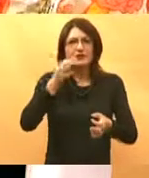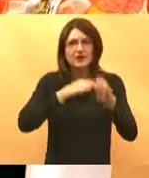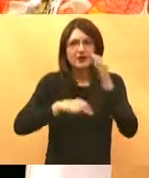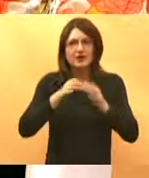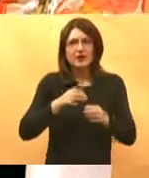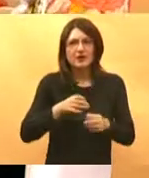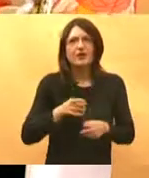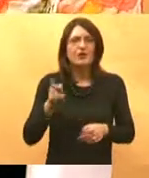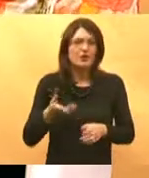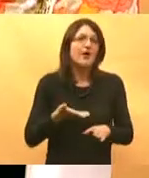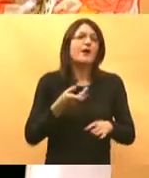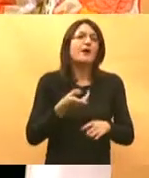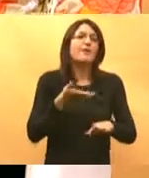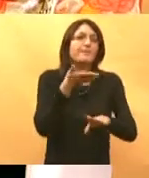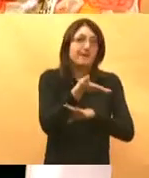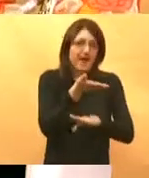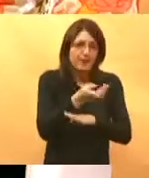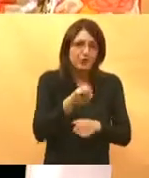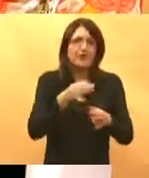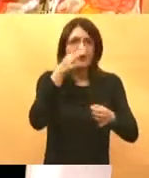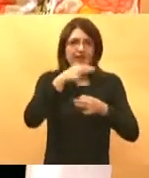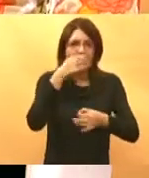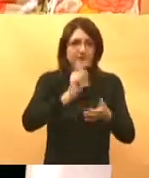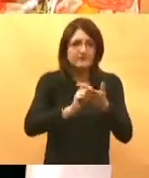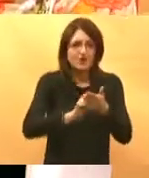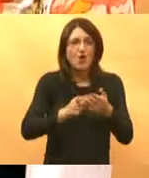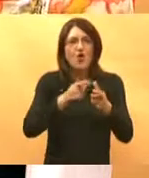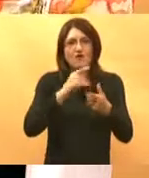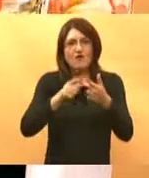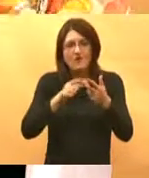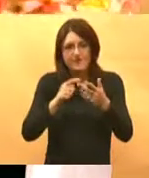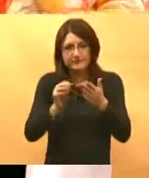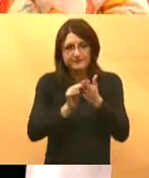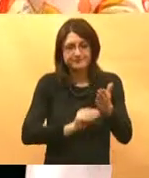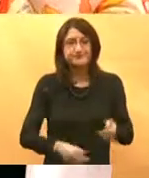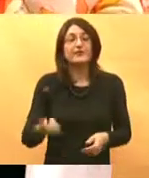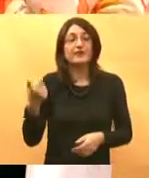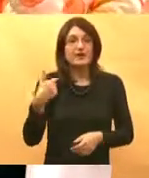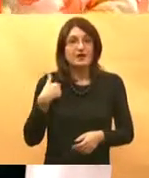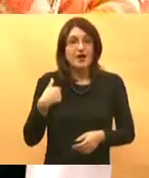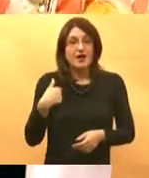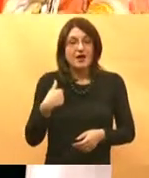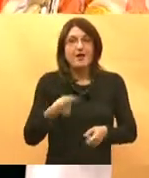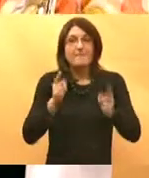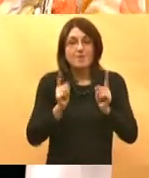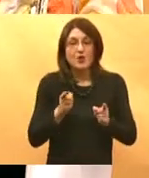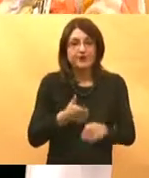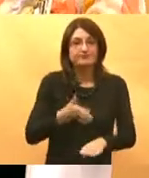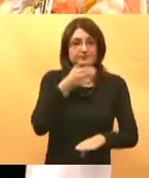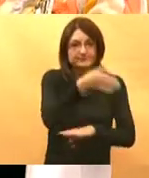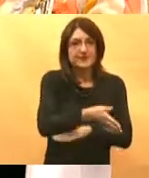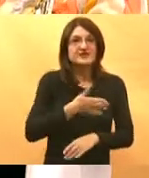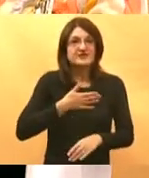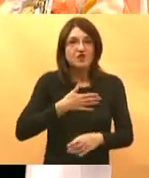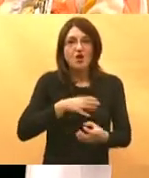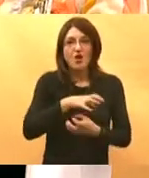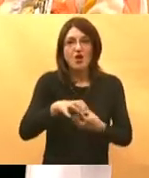preporuči preporuči pardon preporučim ljek preporučim ovo preporučim i ono i sad ja u stvari moram ići svom obiteljskom